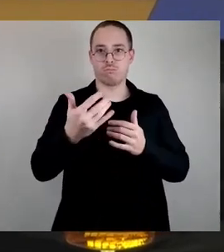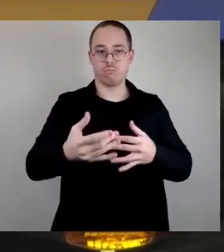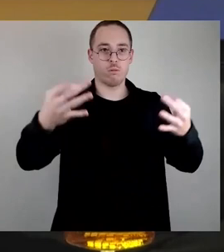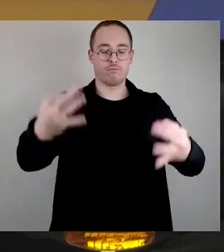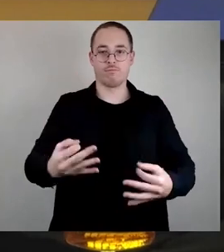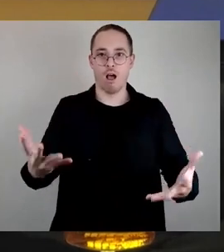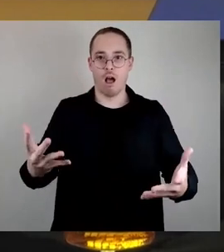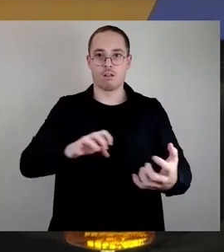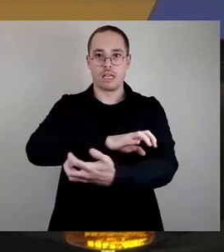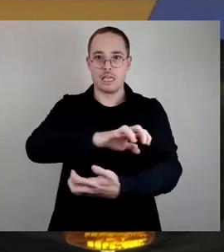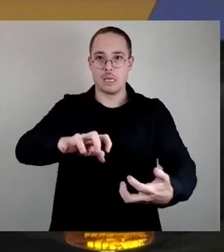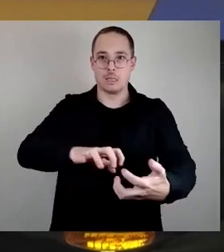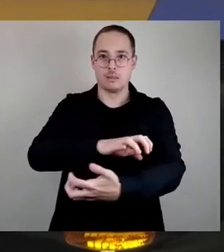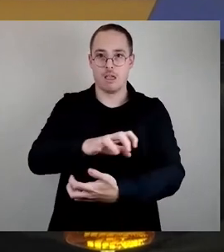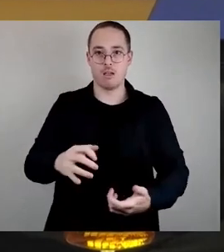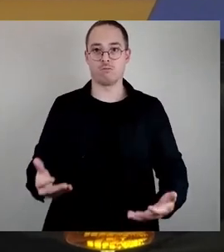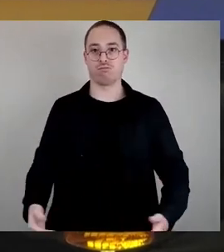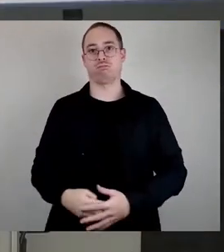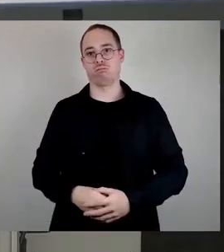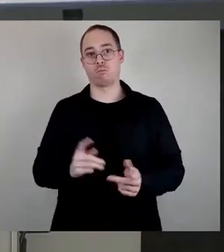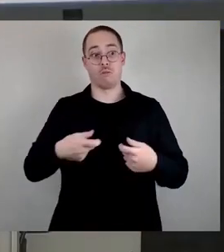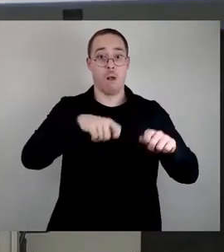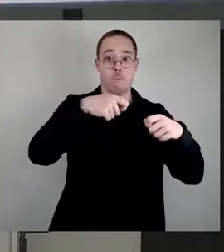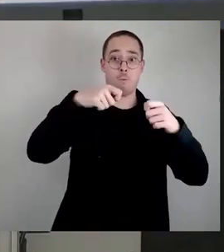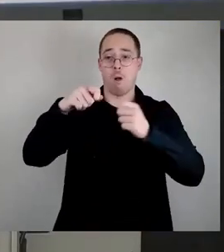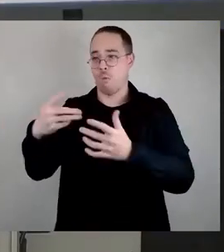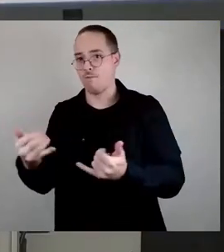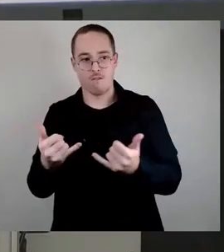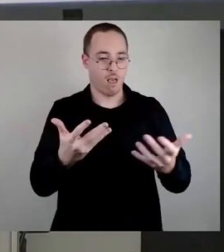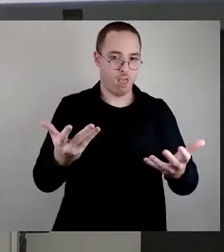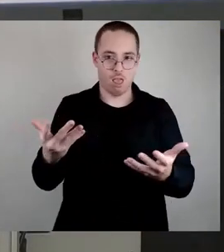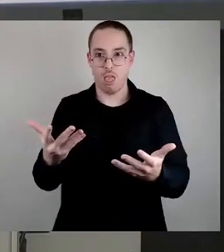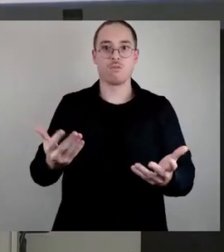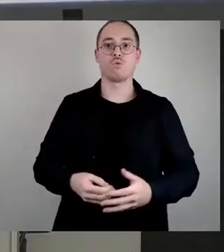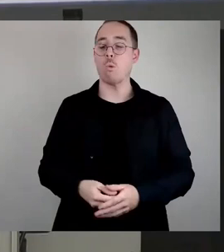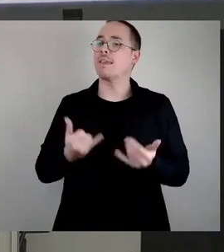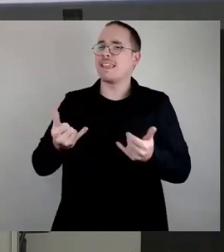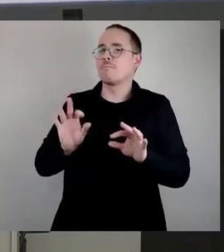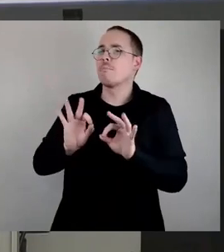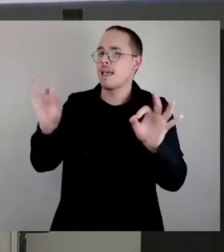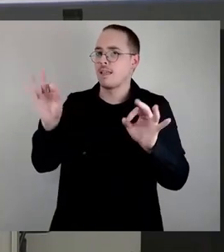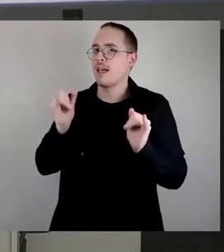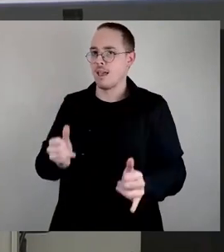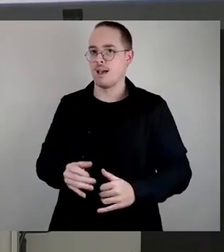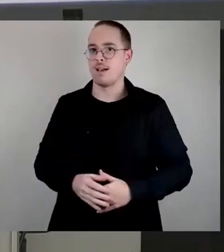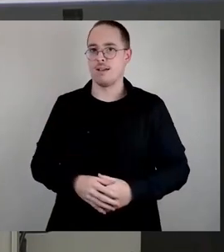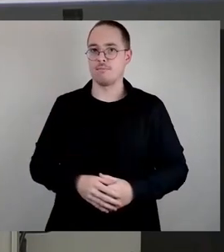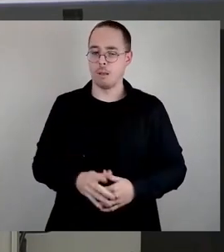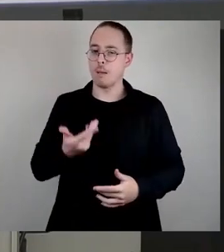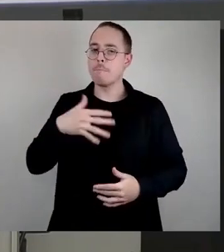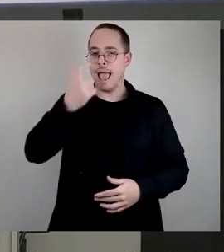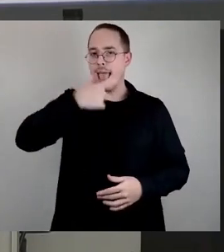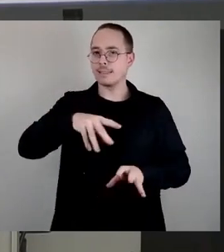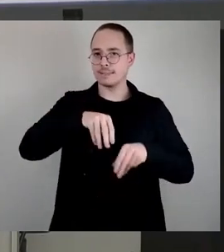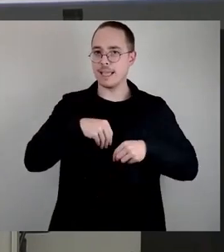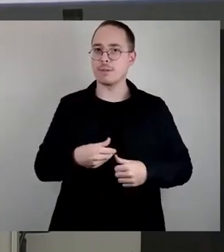mussten Bauern wie die Verrückten. Also das war damals wirklich, das ist jetzt viel, viel besser. Es wird ernster genommen, auch wenn